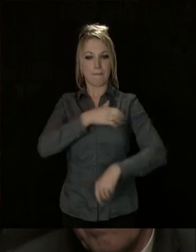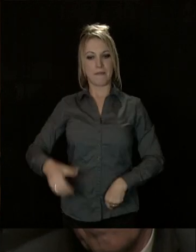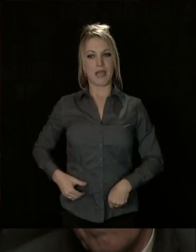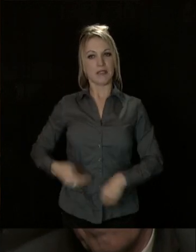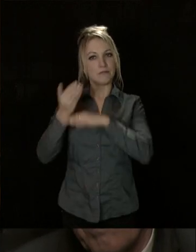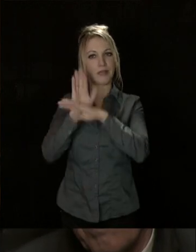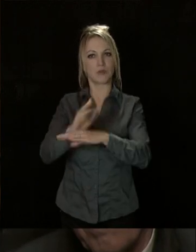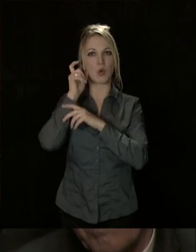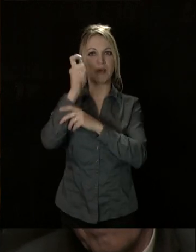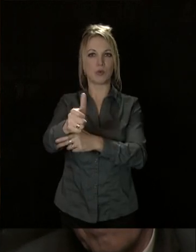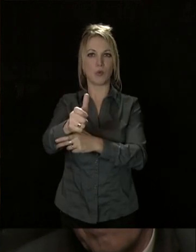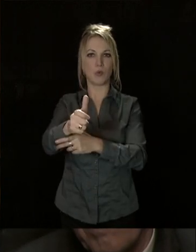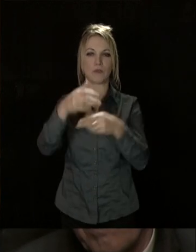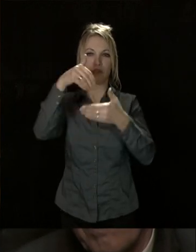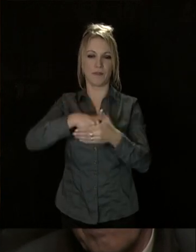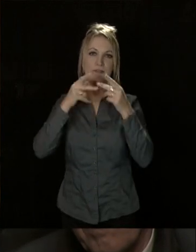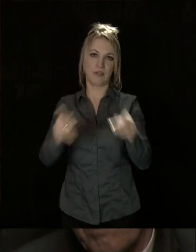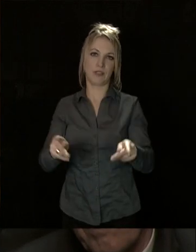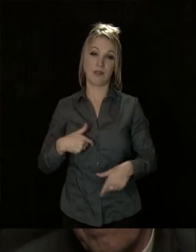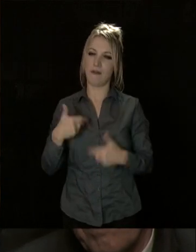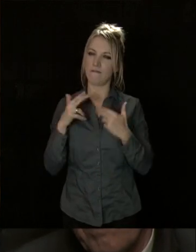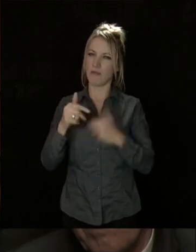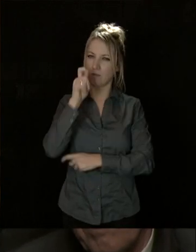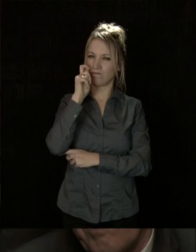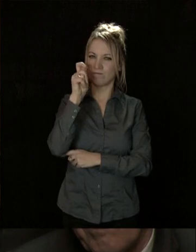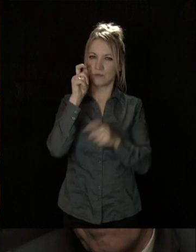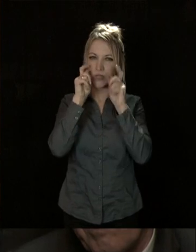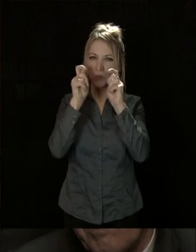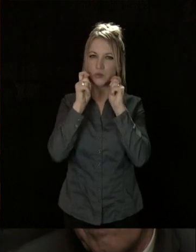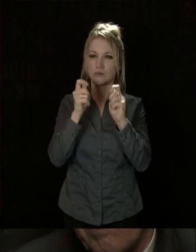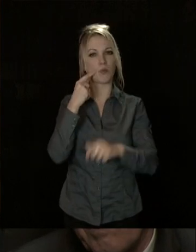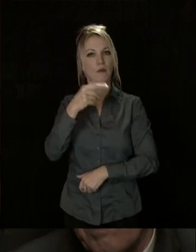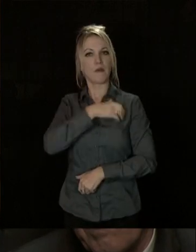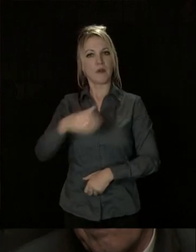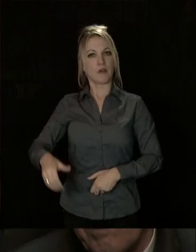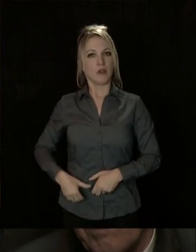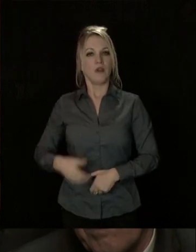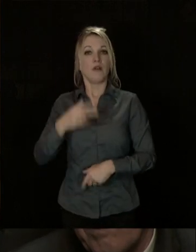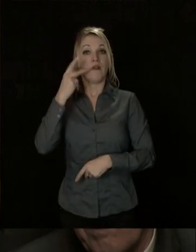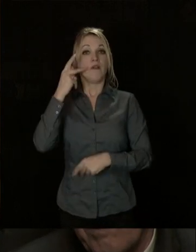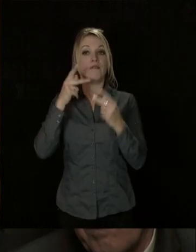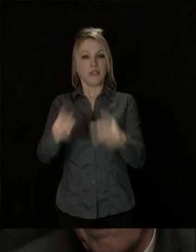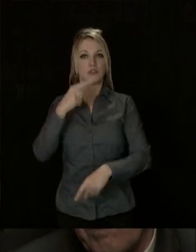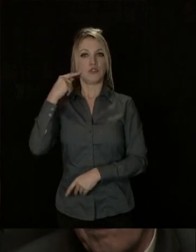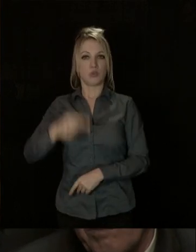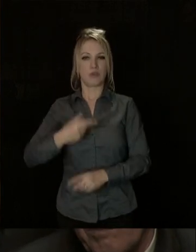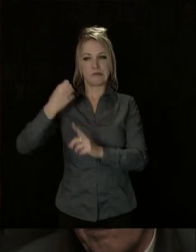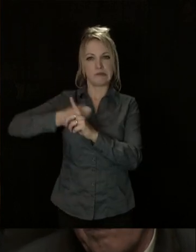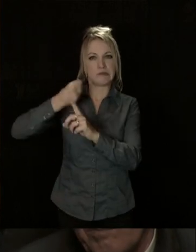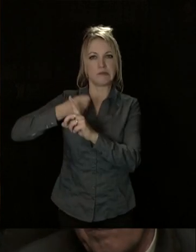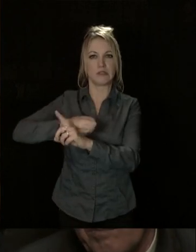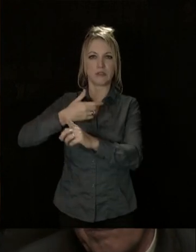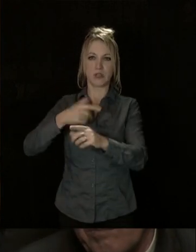de la cohésion de notre communauté et je veillerai à ce que cette municipalité, à ce que la municipalité, défende avec